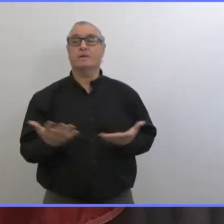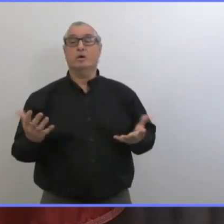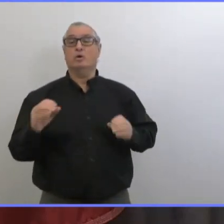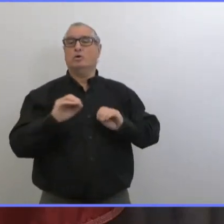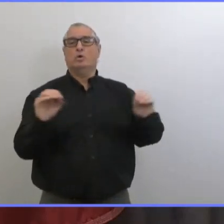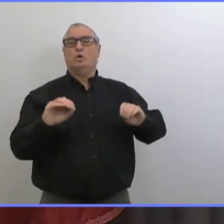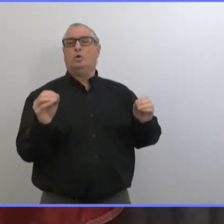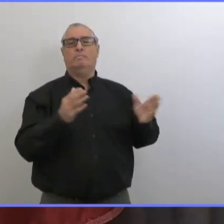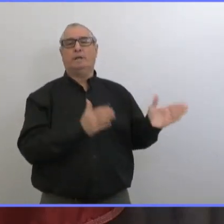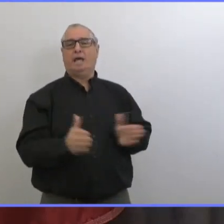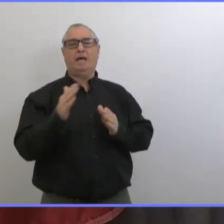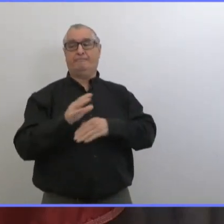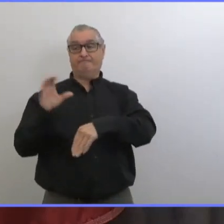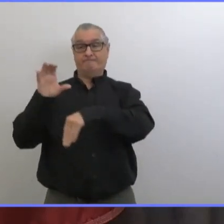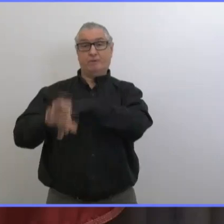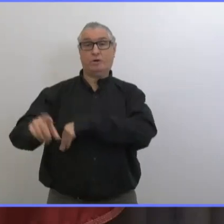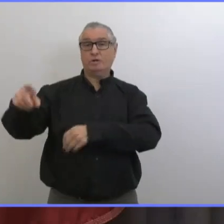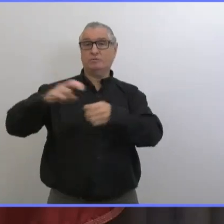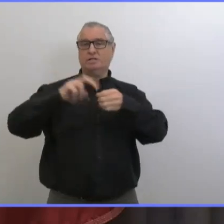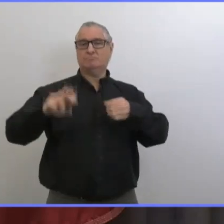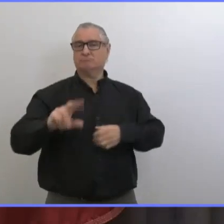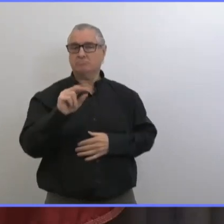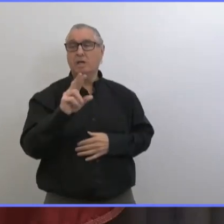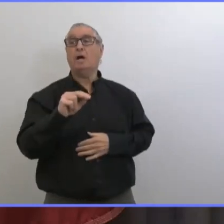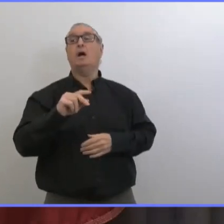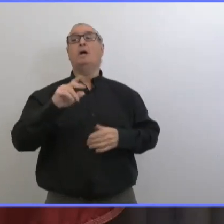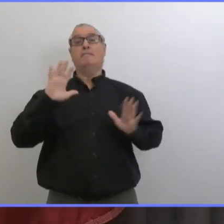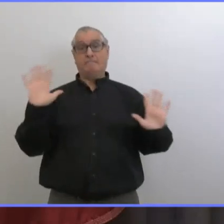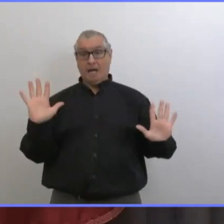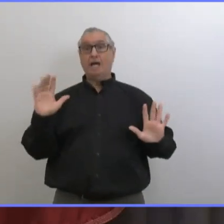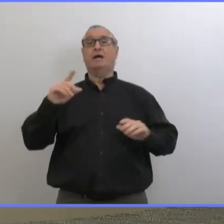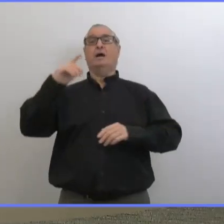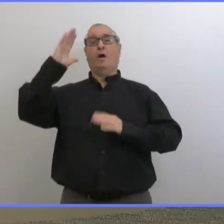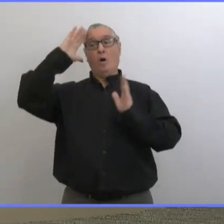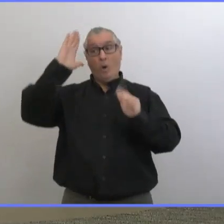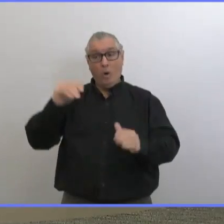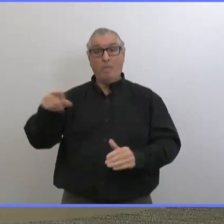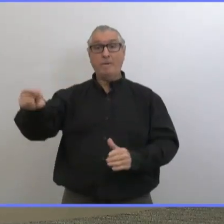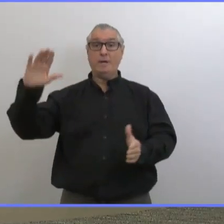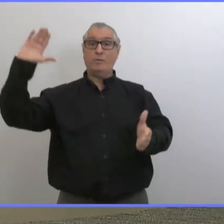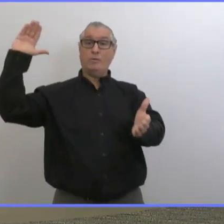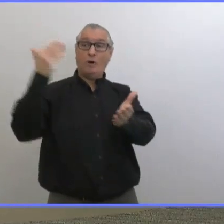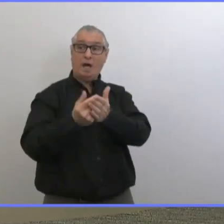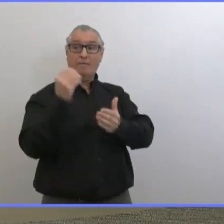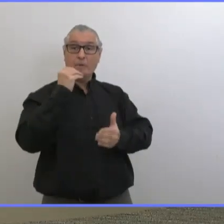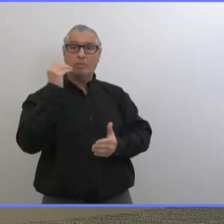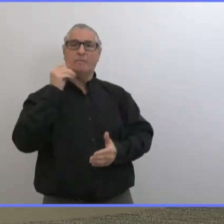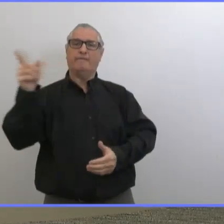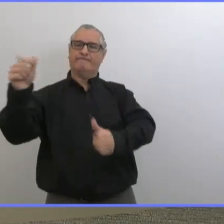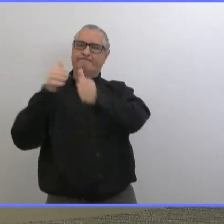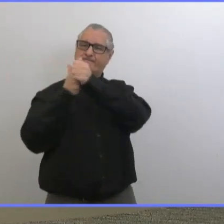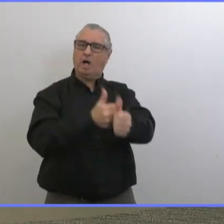'attend à ce que les Manitobains qui reviennent chez eux suivent les ordres d'isolement